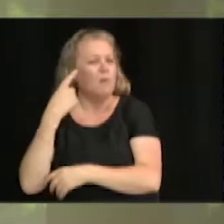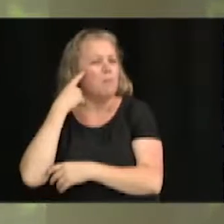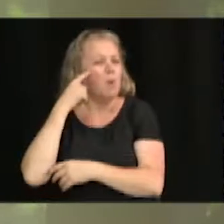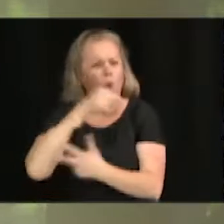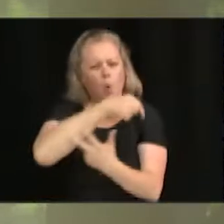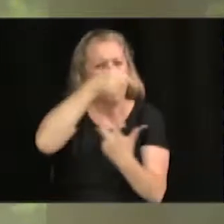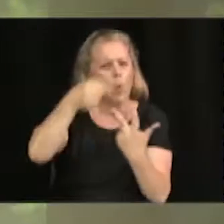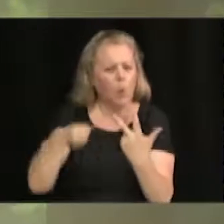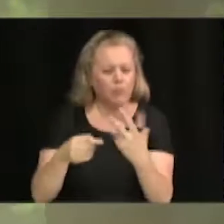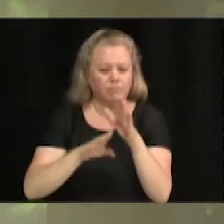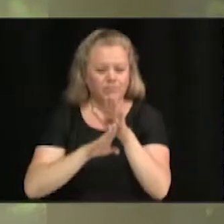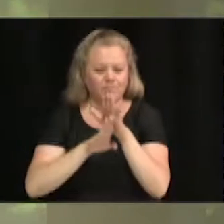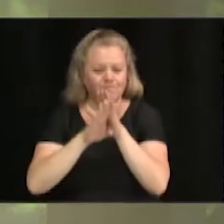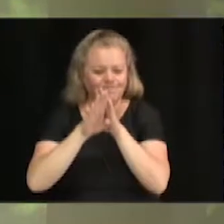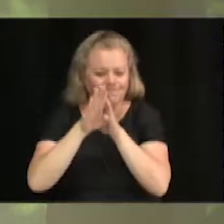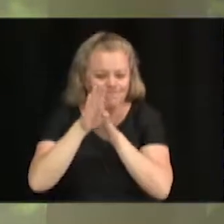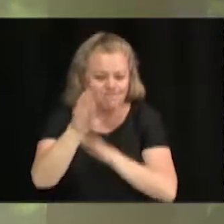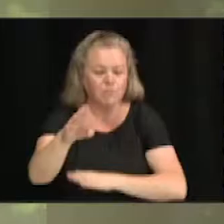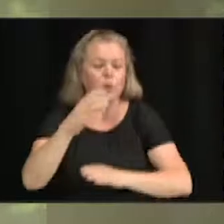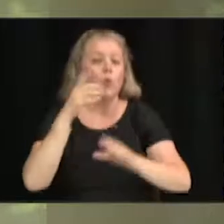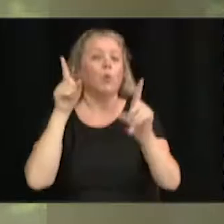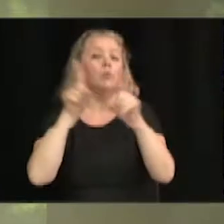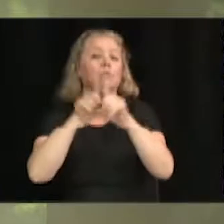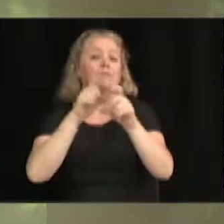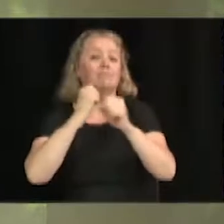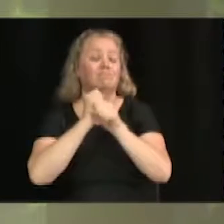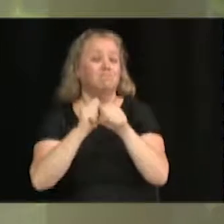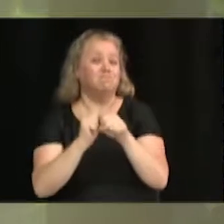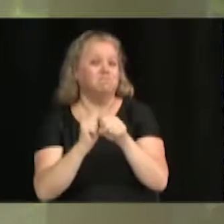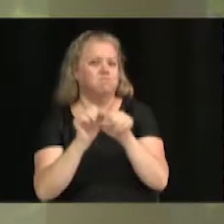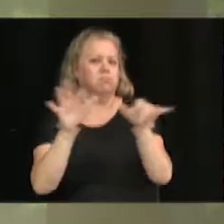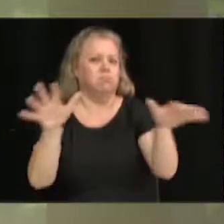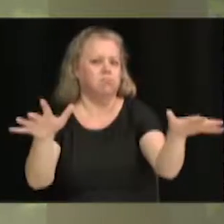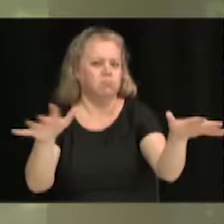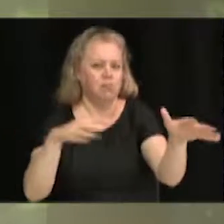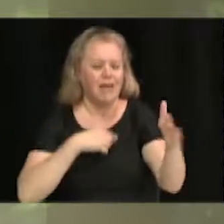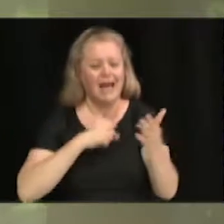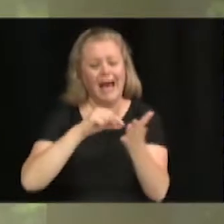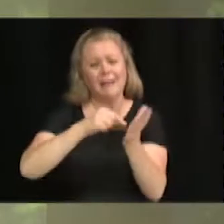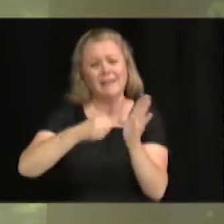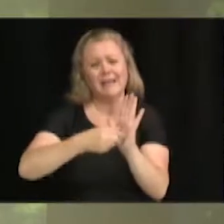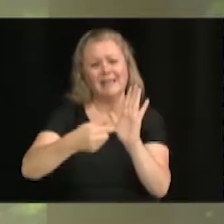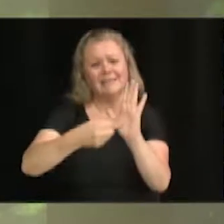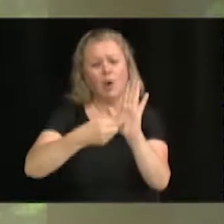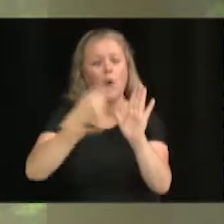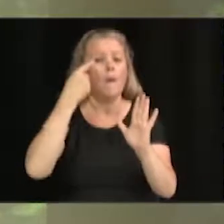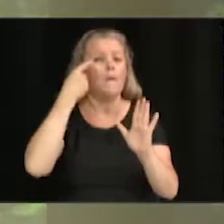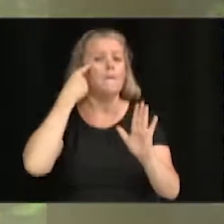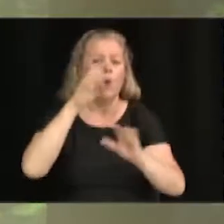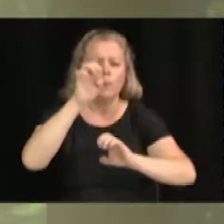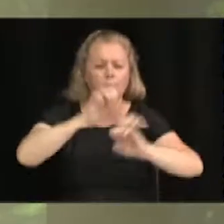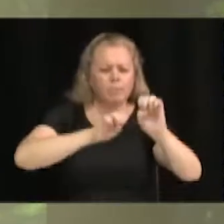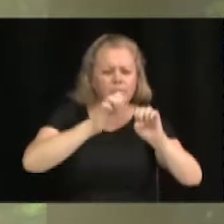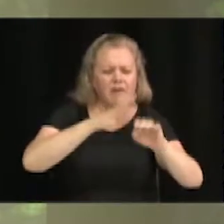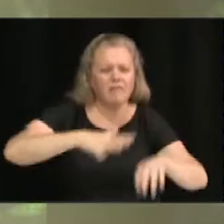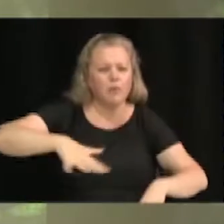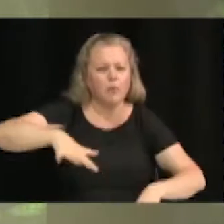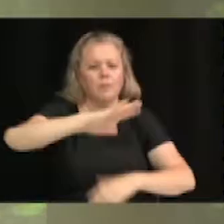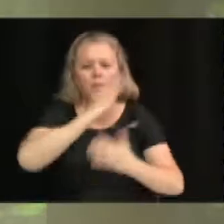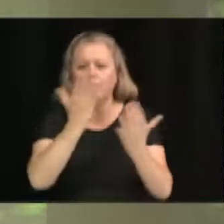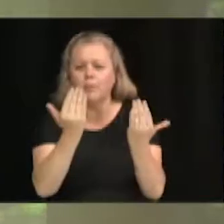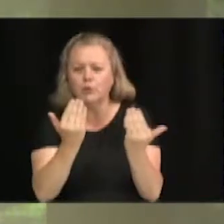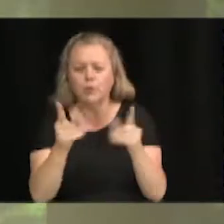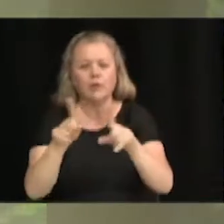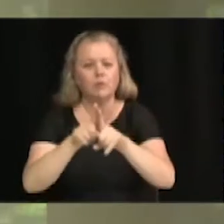la commercialisation d'une application qui permettra l'évaluation des besoins et le niveau de soutien et d'accompagnement pour l